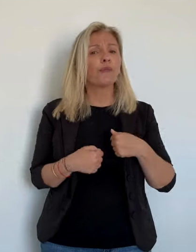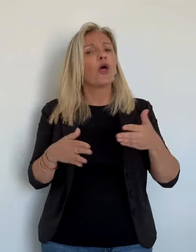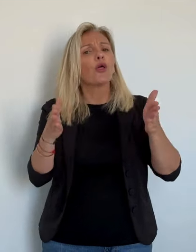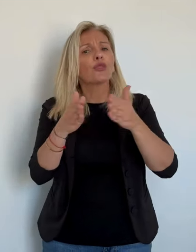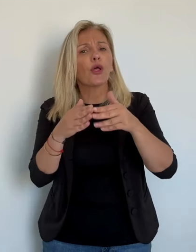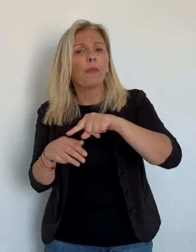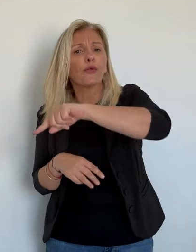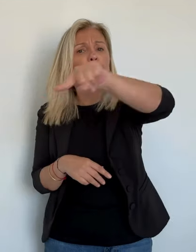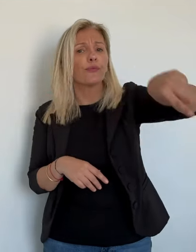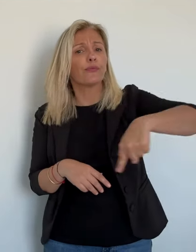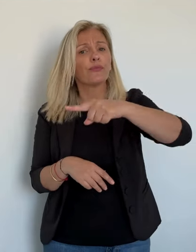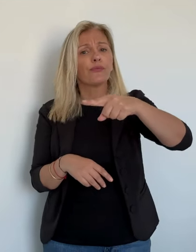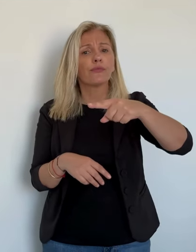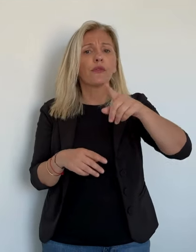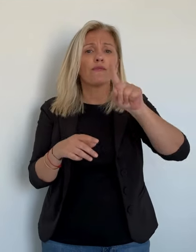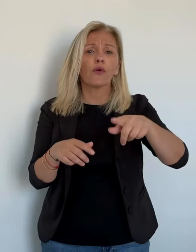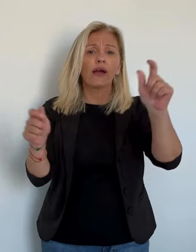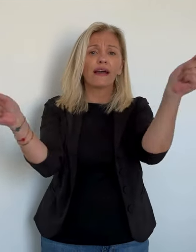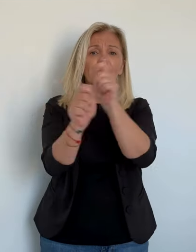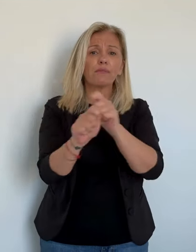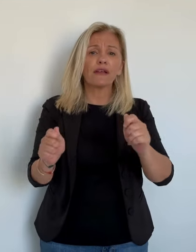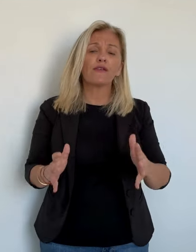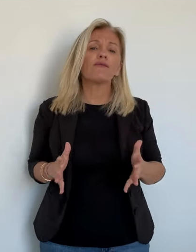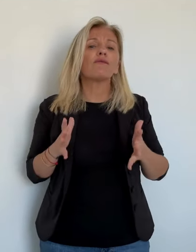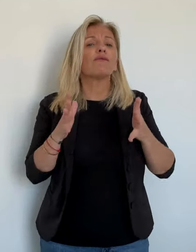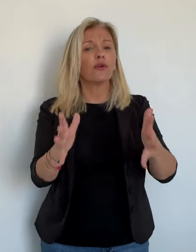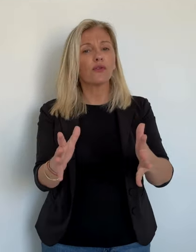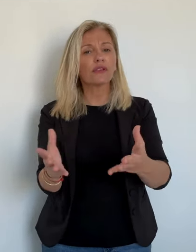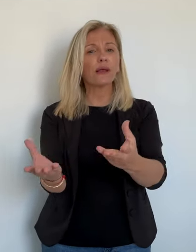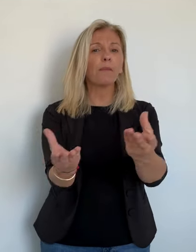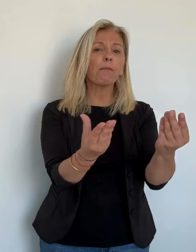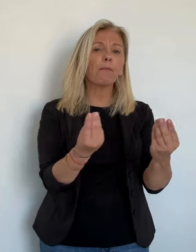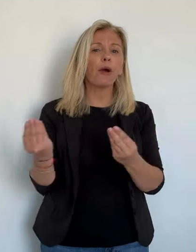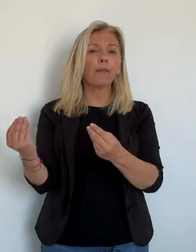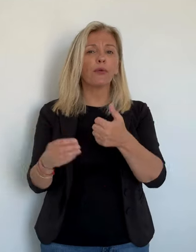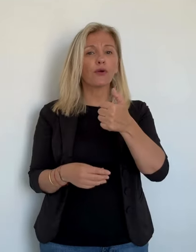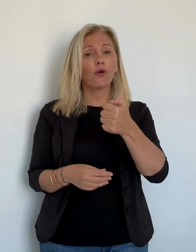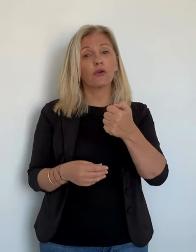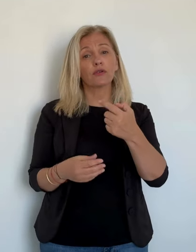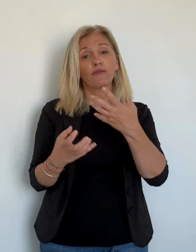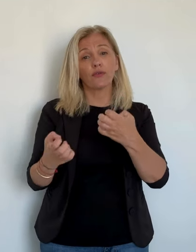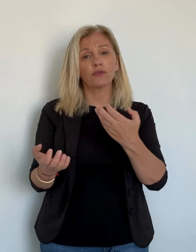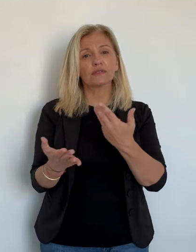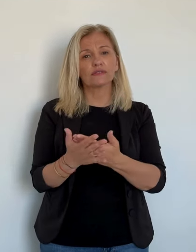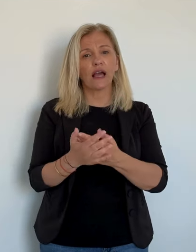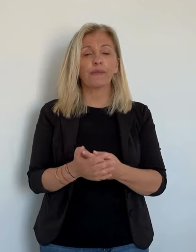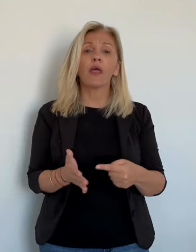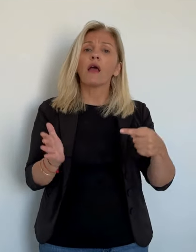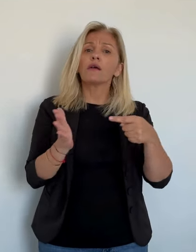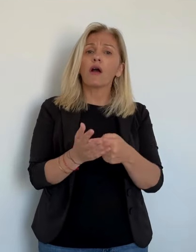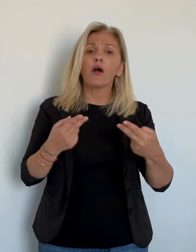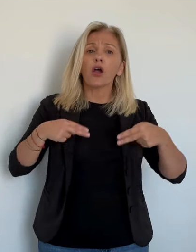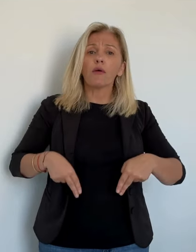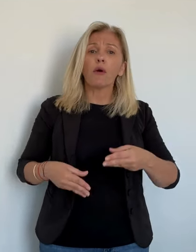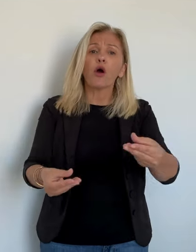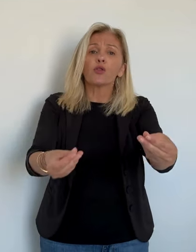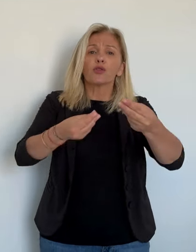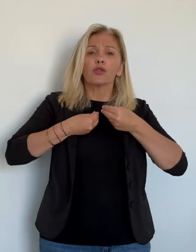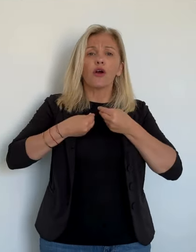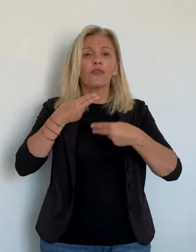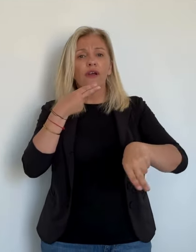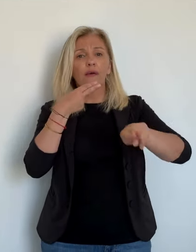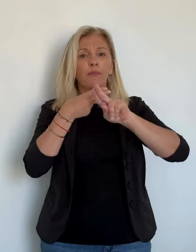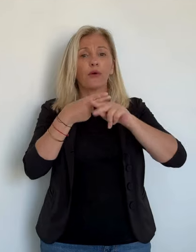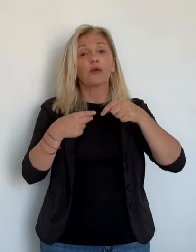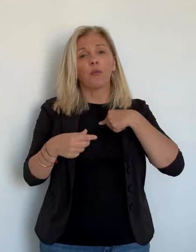trouver un point d'équilibre qui prenne en compte ce qui a été voté à l'unanimité par l'Assemblée de Corse, qu'est-ce qui me reste